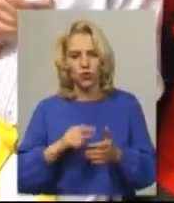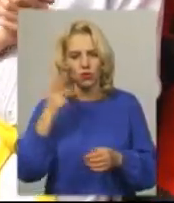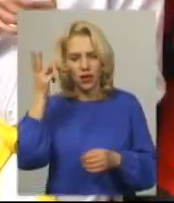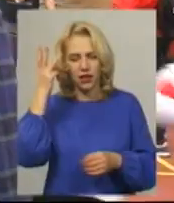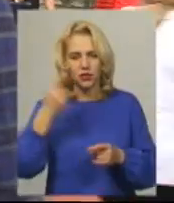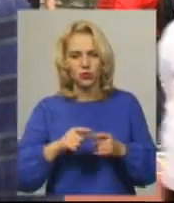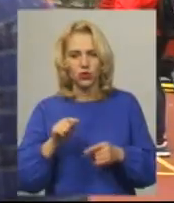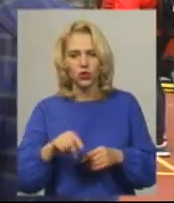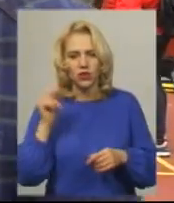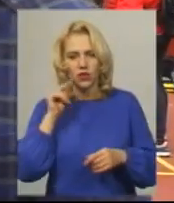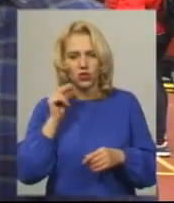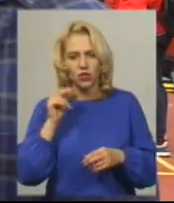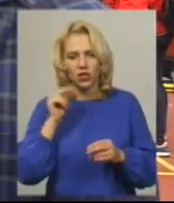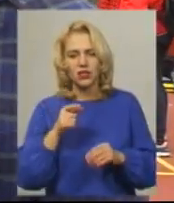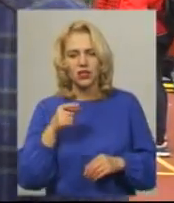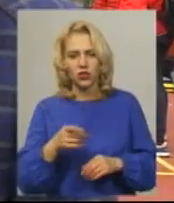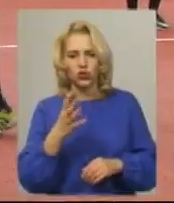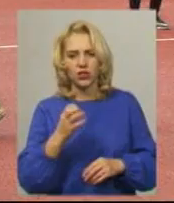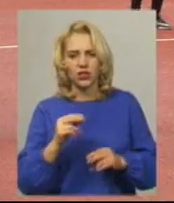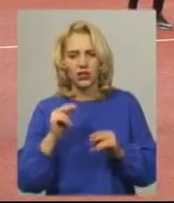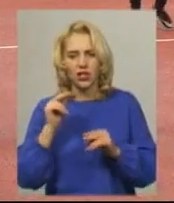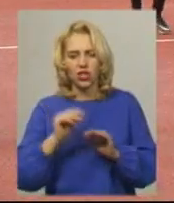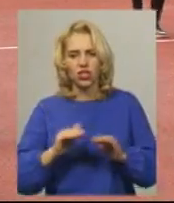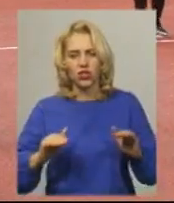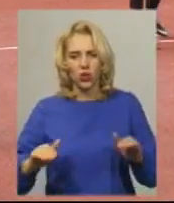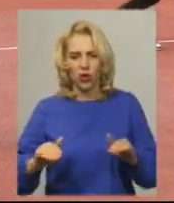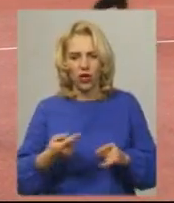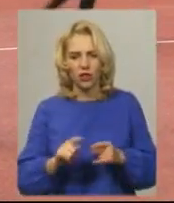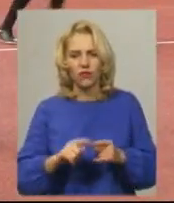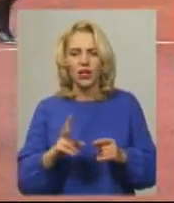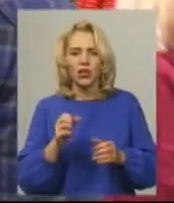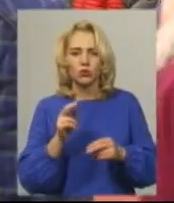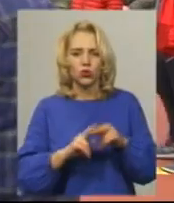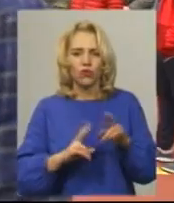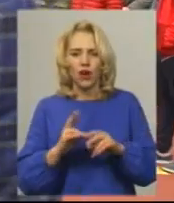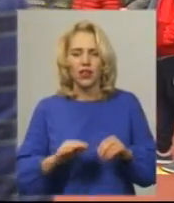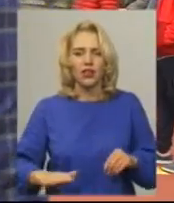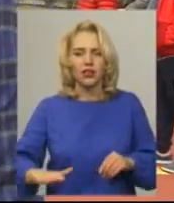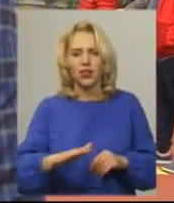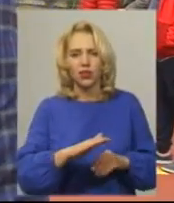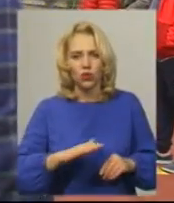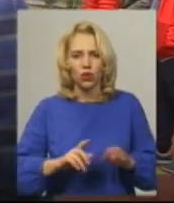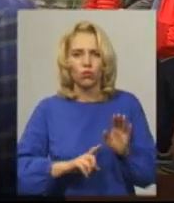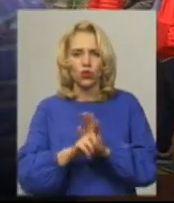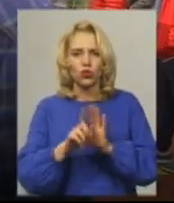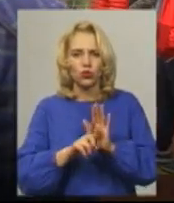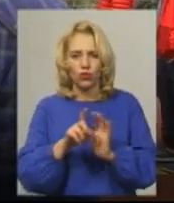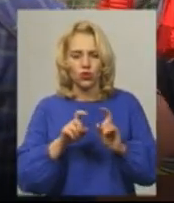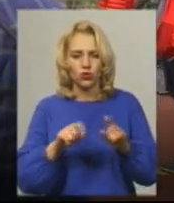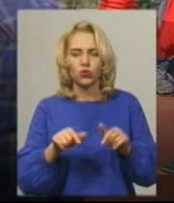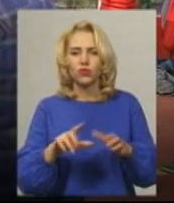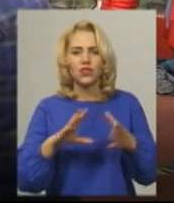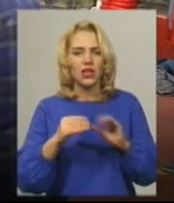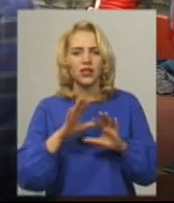каже директор Андрій Тарабан. Додає, звели спортивний майданчик на території початкової школи. Тут майданчика взагалі не було як такого